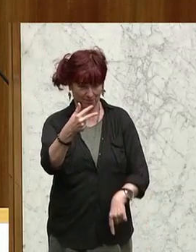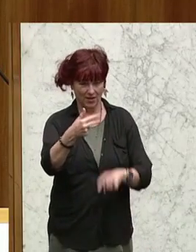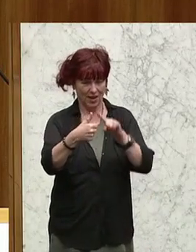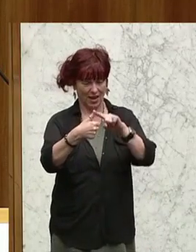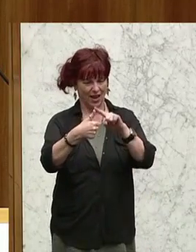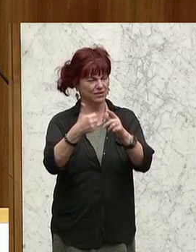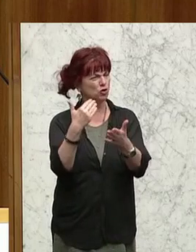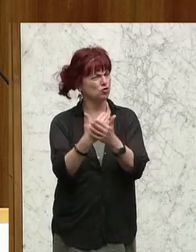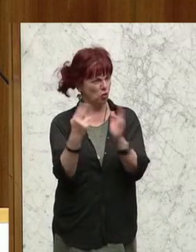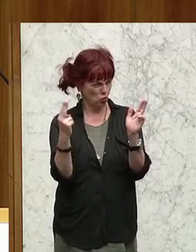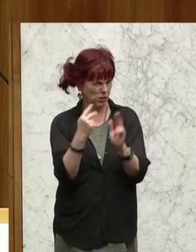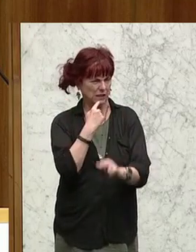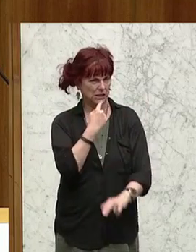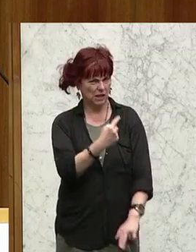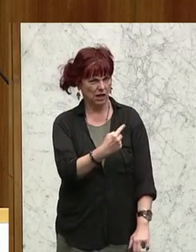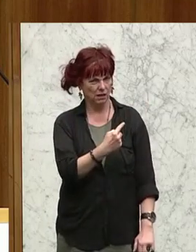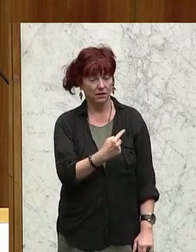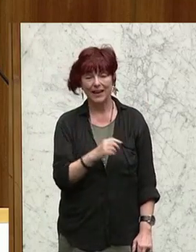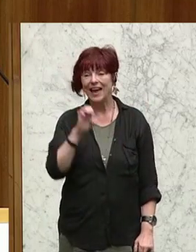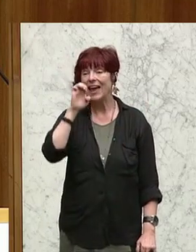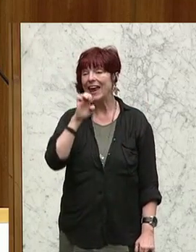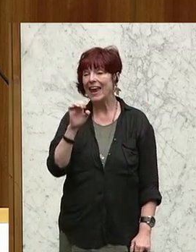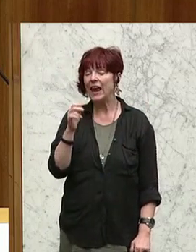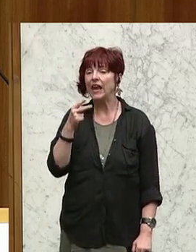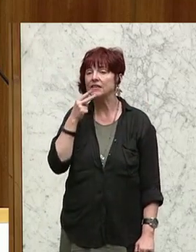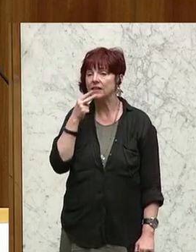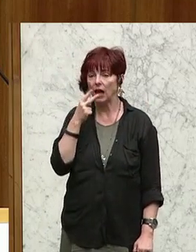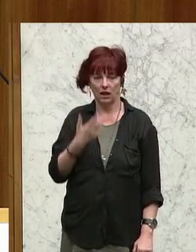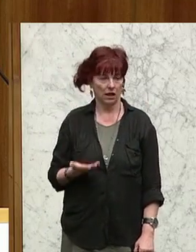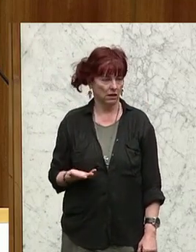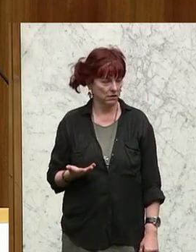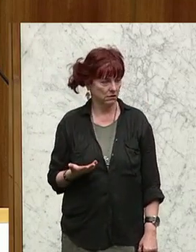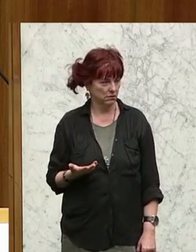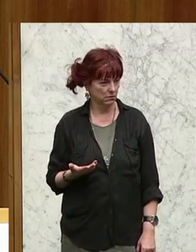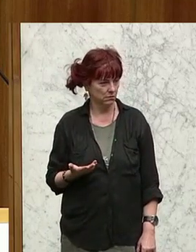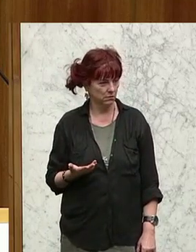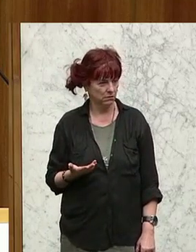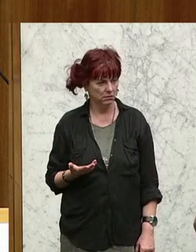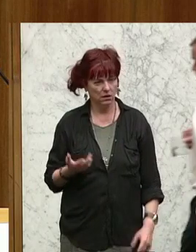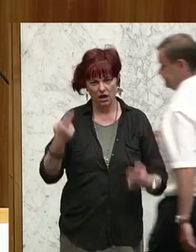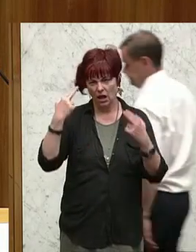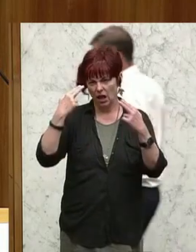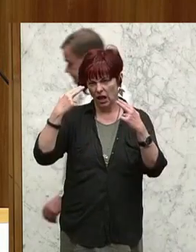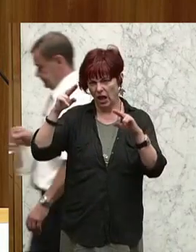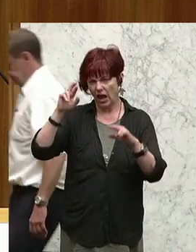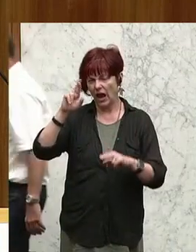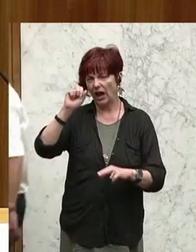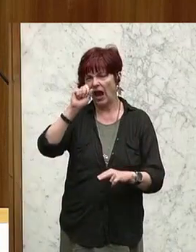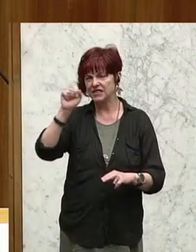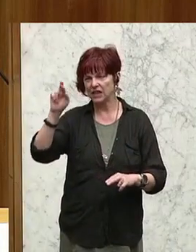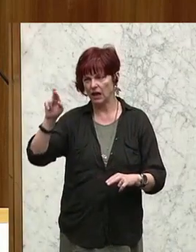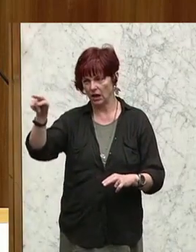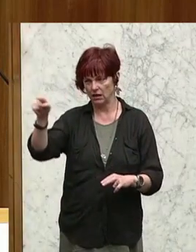wurde heute schon kurz erwähnt, die E-Zigaretten. Also, Herr Rasinger, wo ist ja denn jetzt, wie E